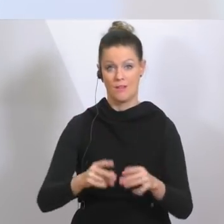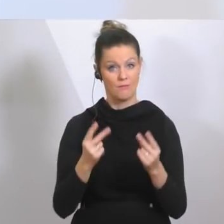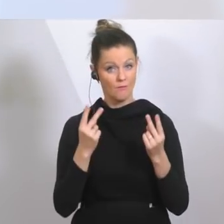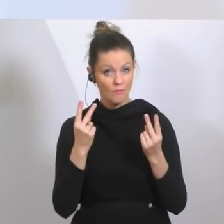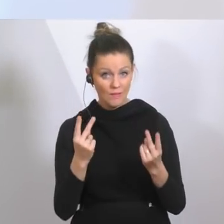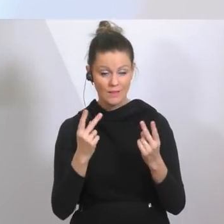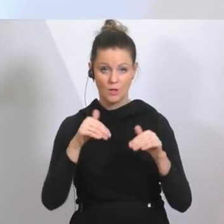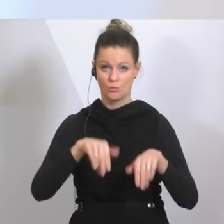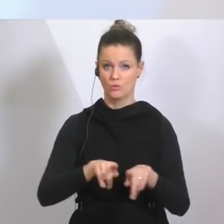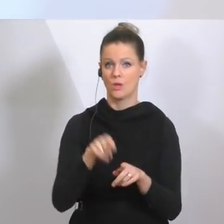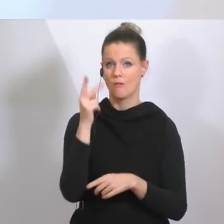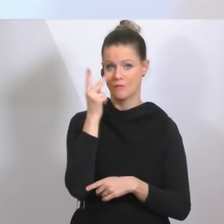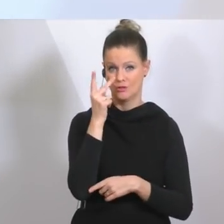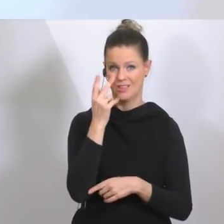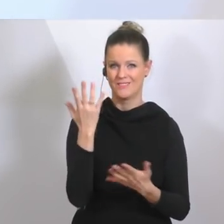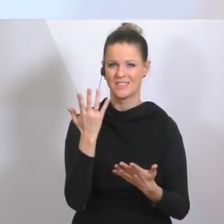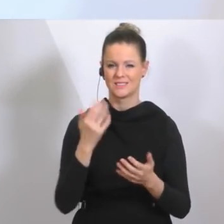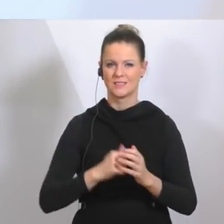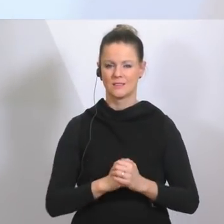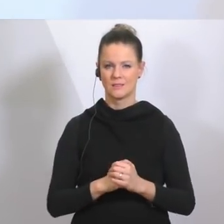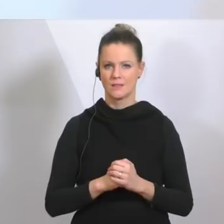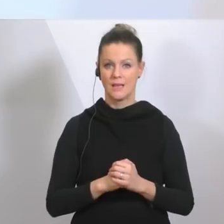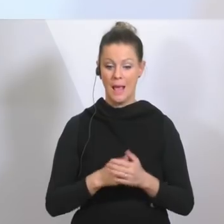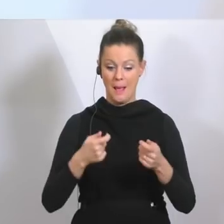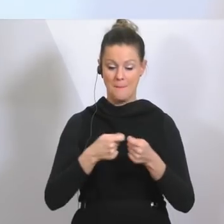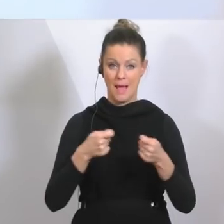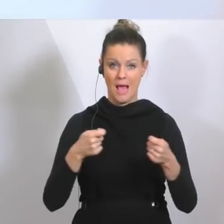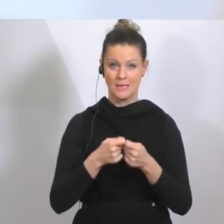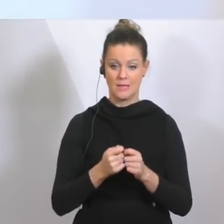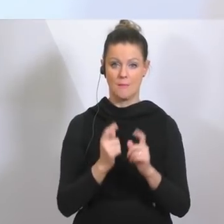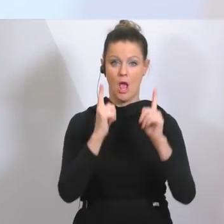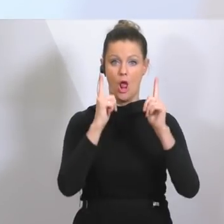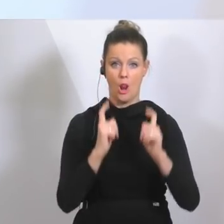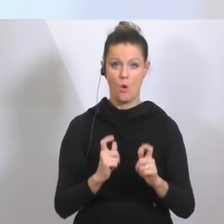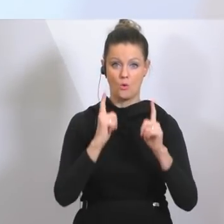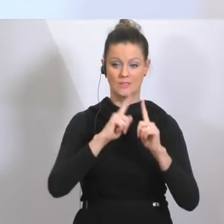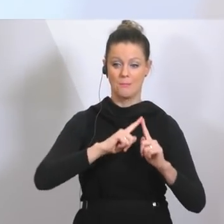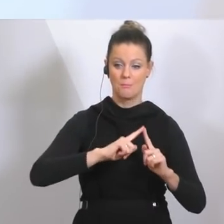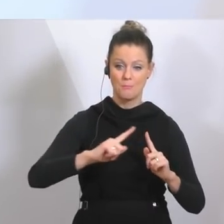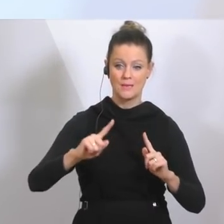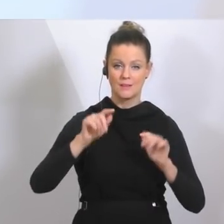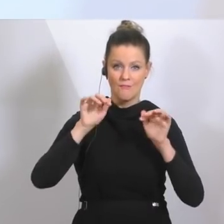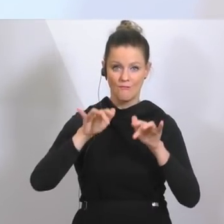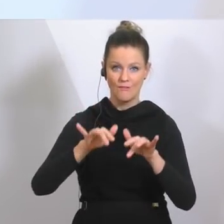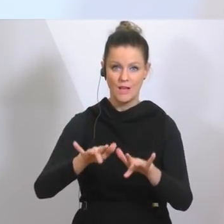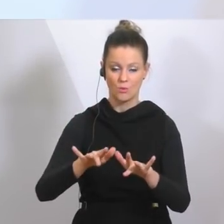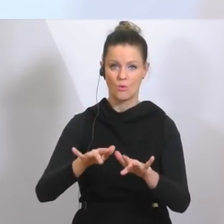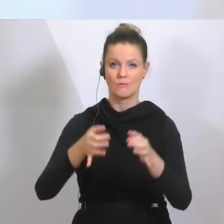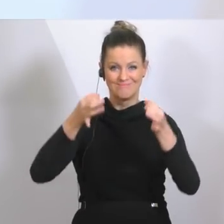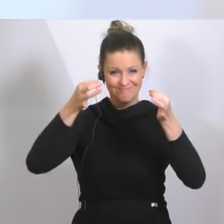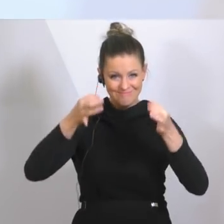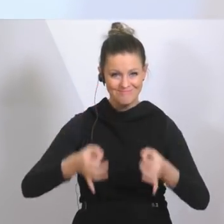immer fürs Verständnis, man hat von der Setzung einer Maßnahme bis zur Wirkung in der konkreten